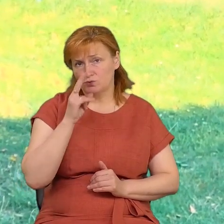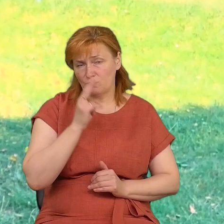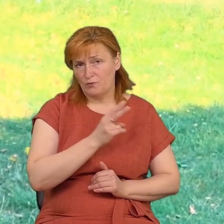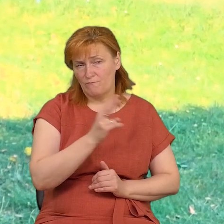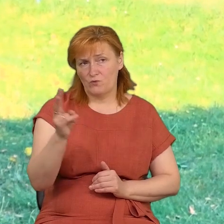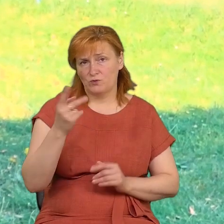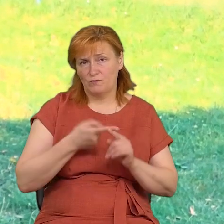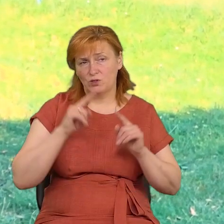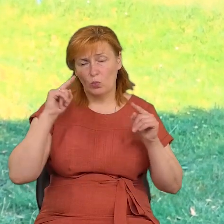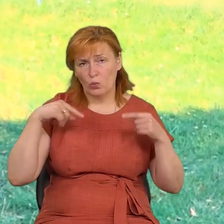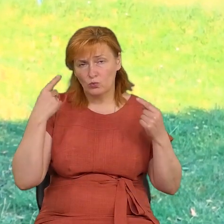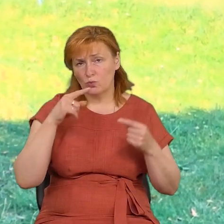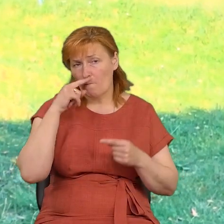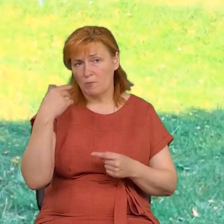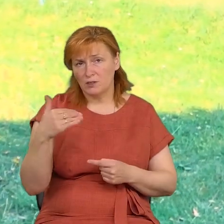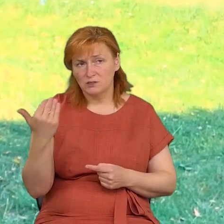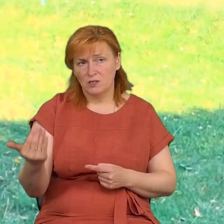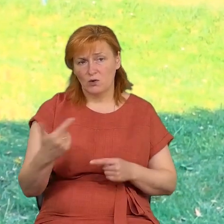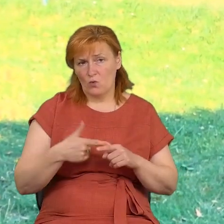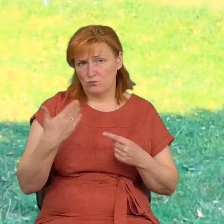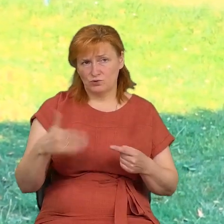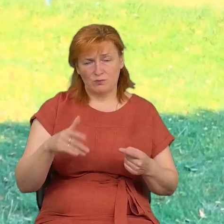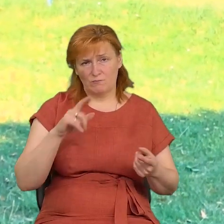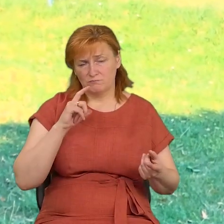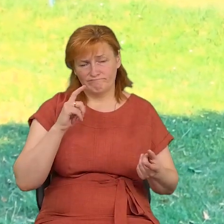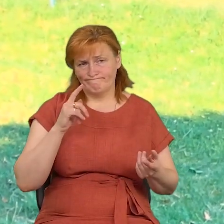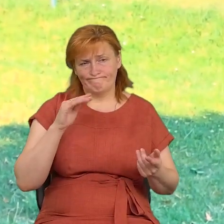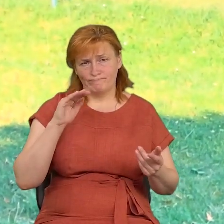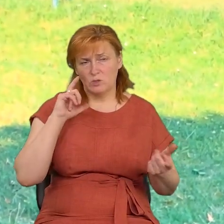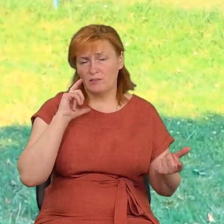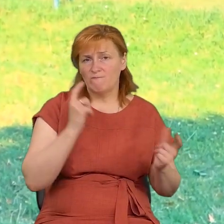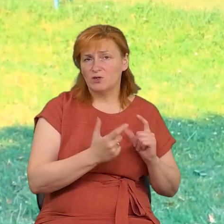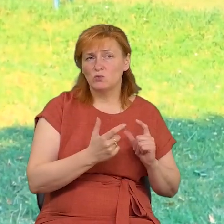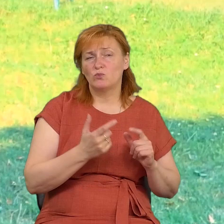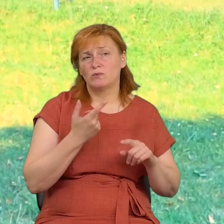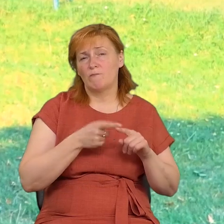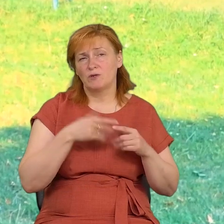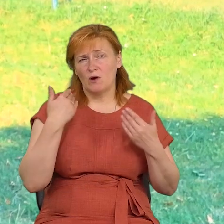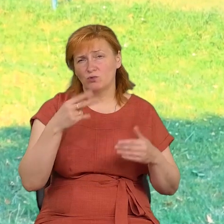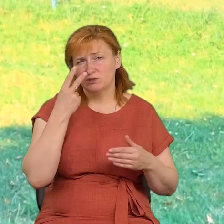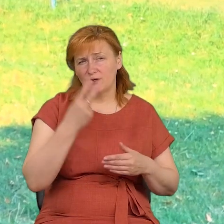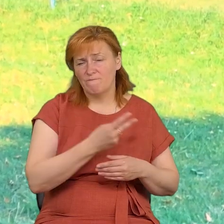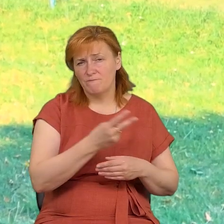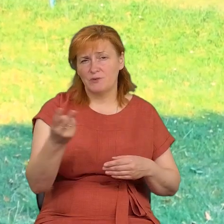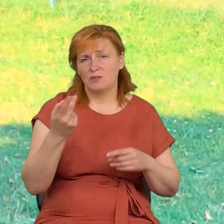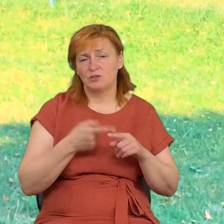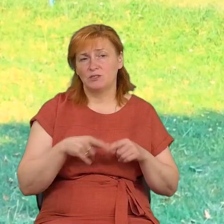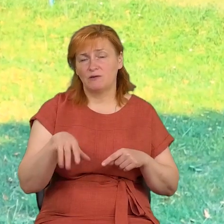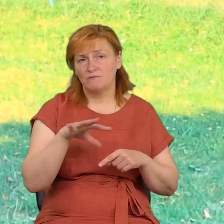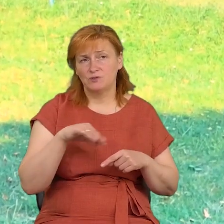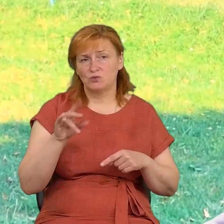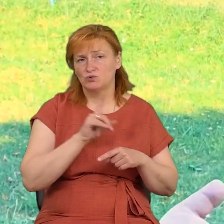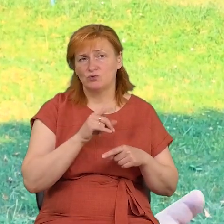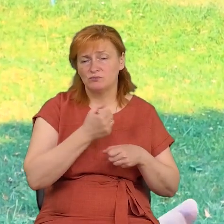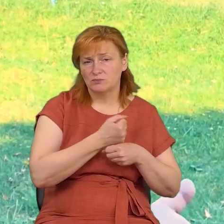російський. Мене просто це відвернуло. Тому що я вже тоді бачив ці скрепи, ці наративи, як нам нав'язують оцю